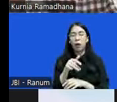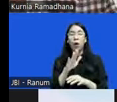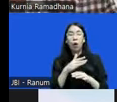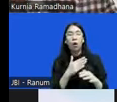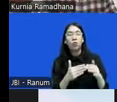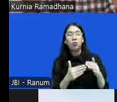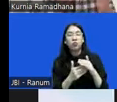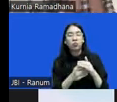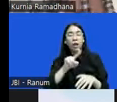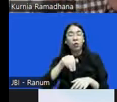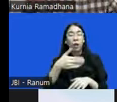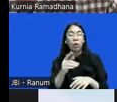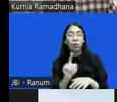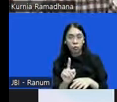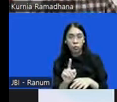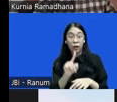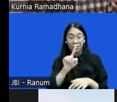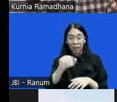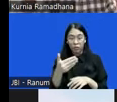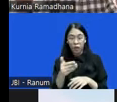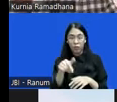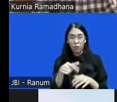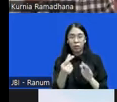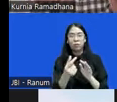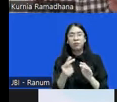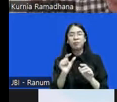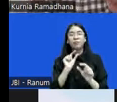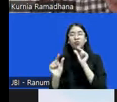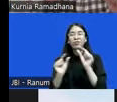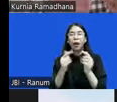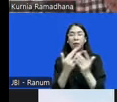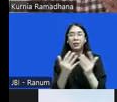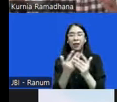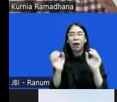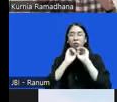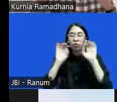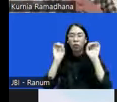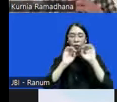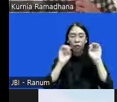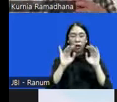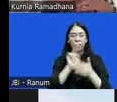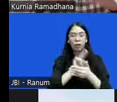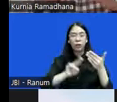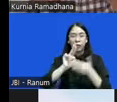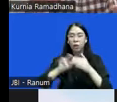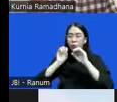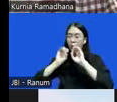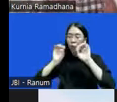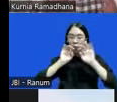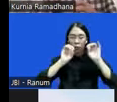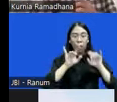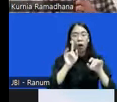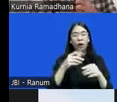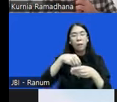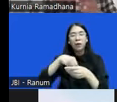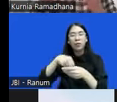tahun dulu. Selama satu tahun itu, undang masyarakat sosialisasikan di kampus-kampus agar mendapatkan masukan yang